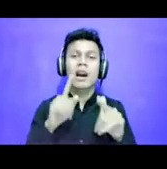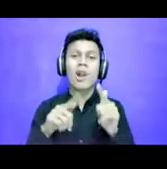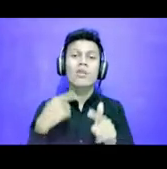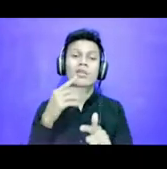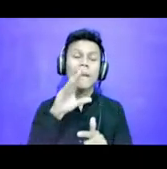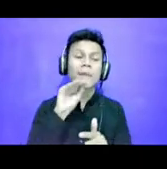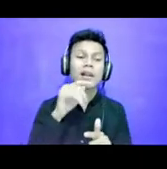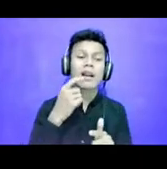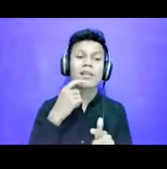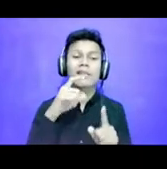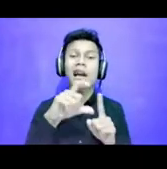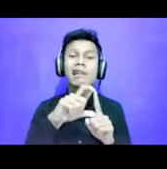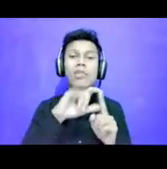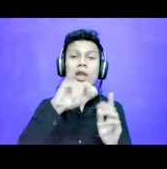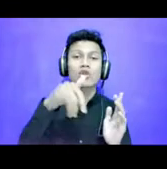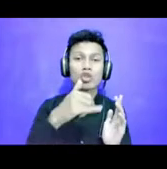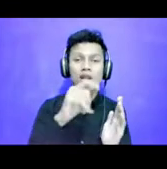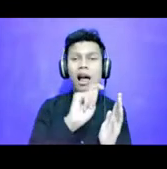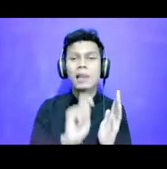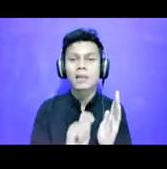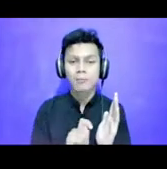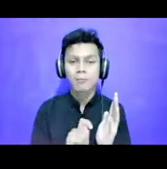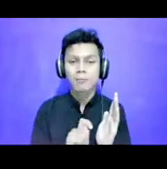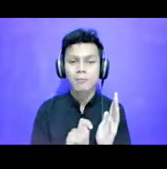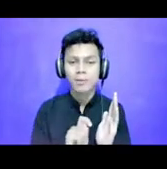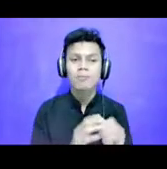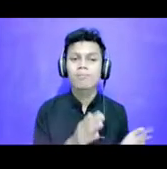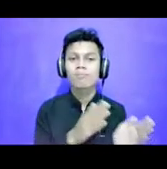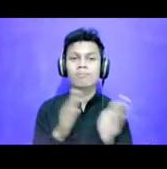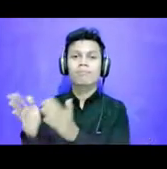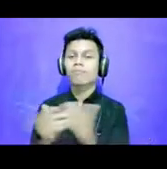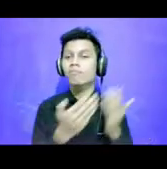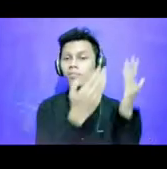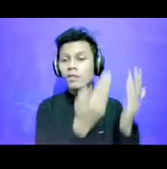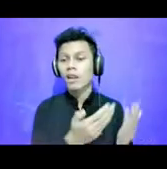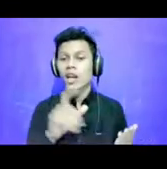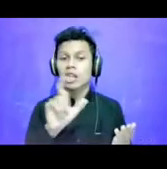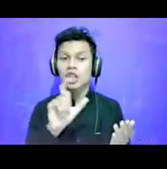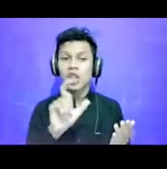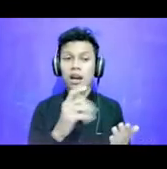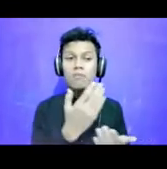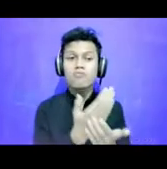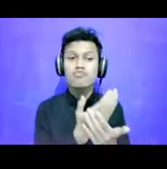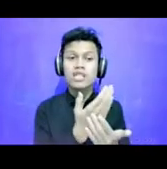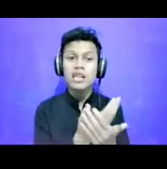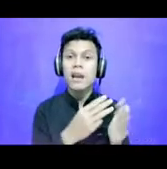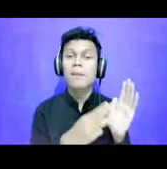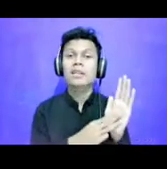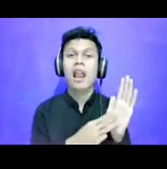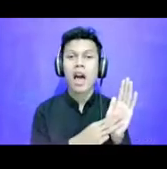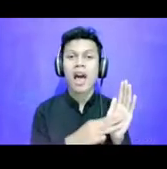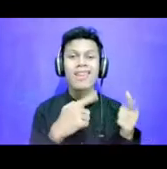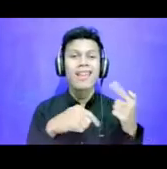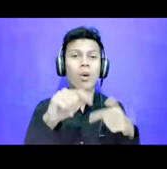Next ini juga masalah membuktikan Masalah dengan angka ya Seperti tadi lah kira-kira